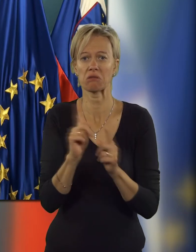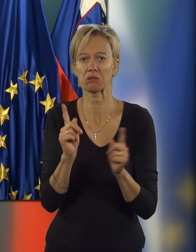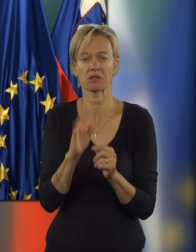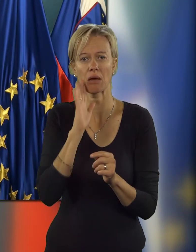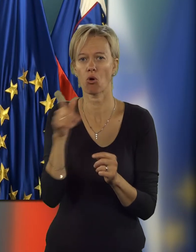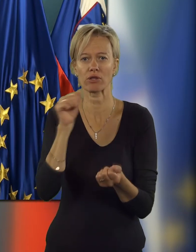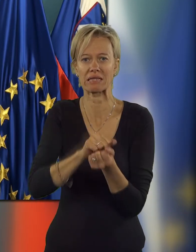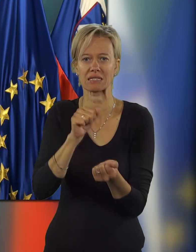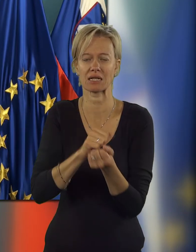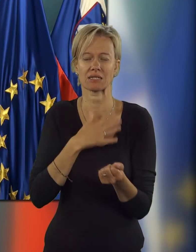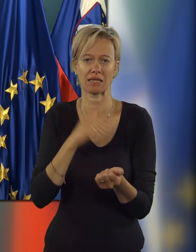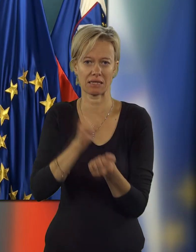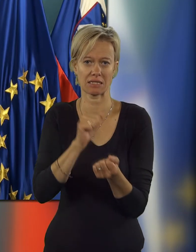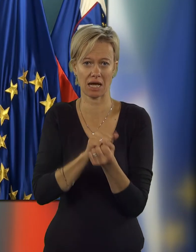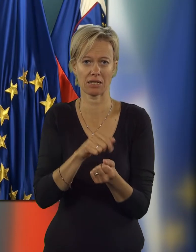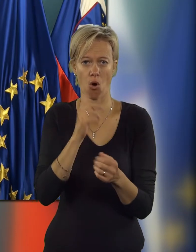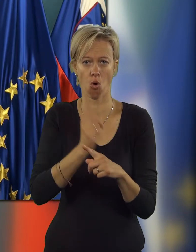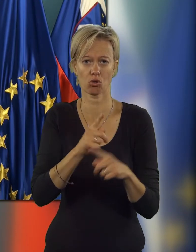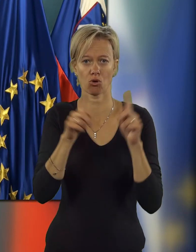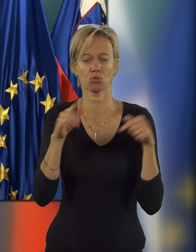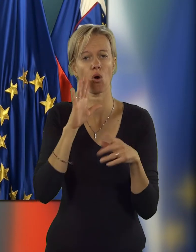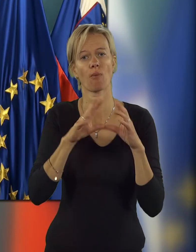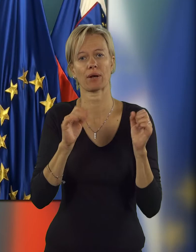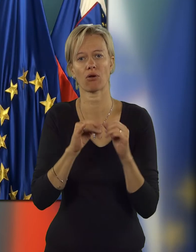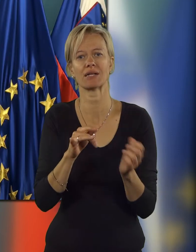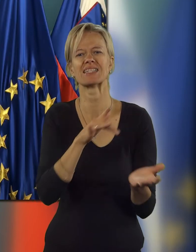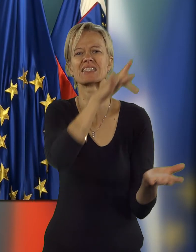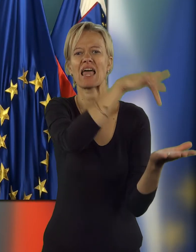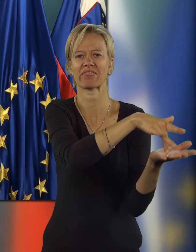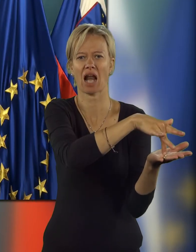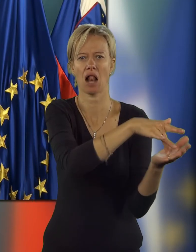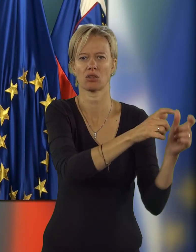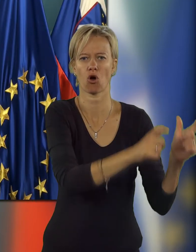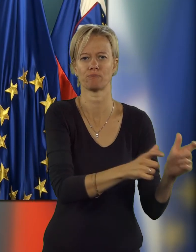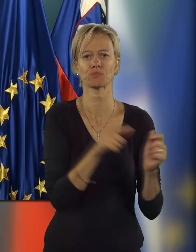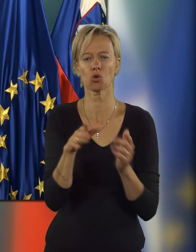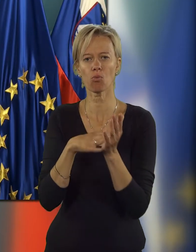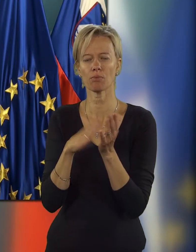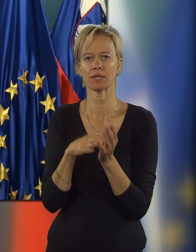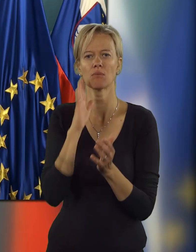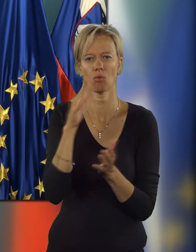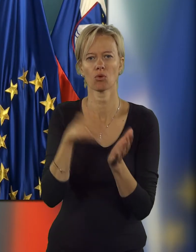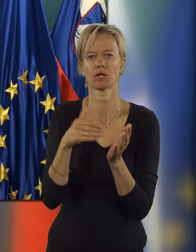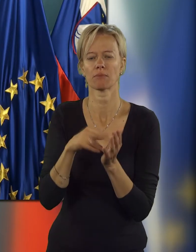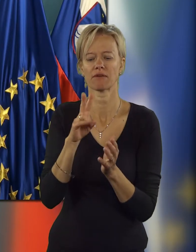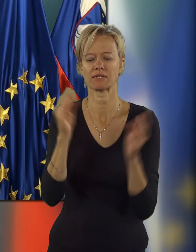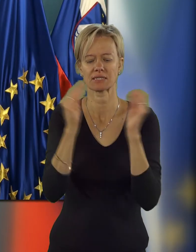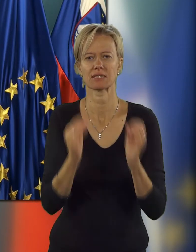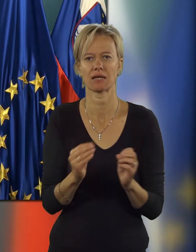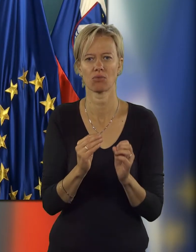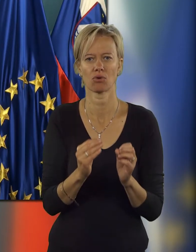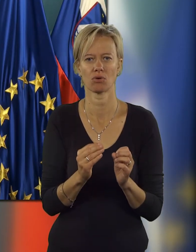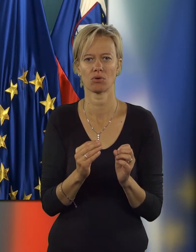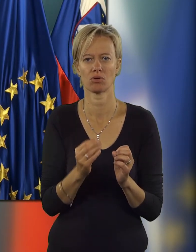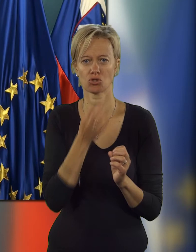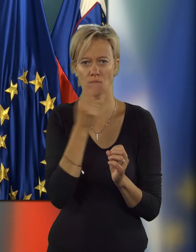delo niti ne bodo tiskali, ker se bodo tiskanje teh odločb opravljalo centralno. In to pomeni, bo pa potrebno v